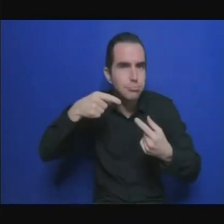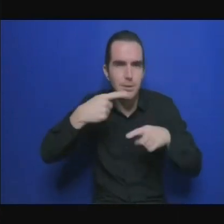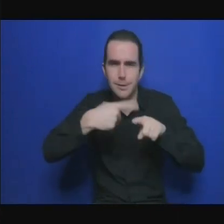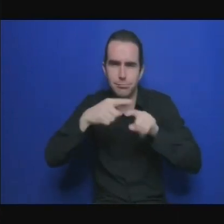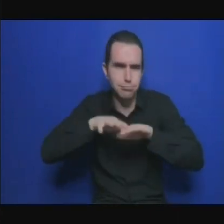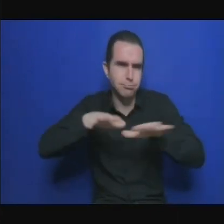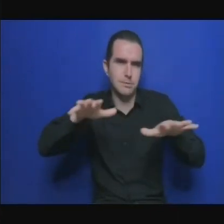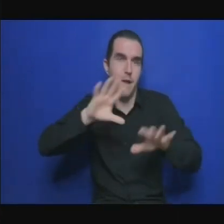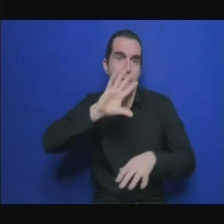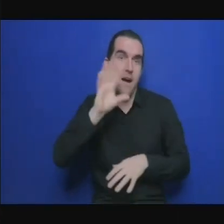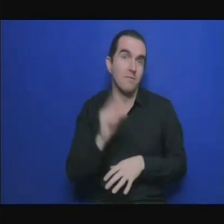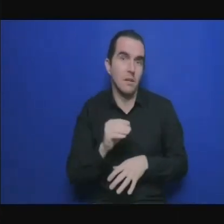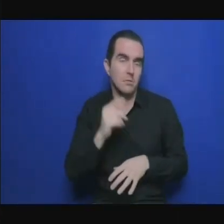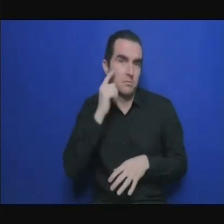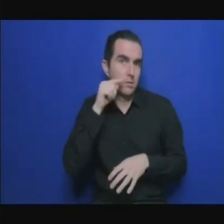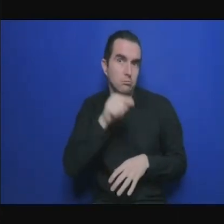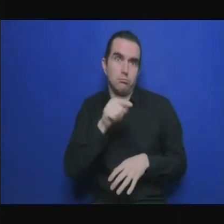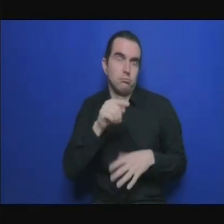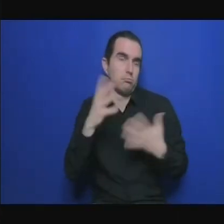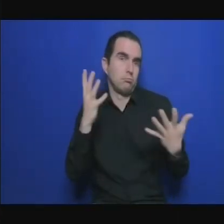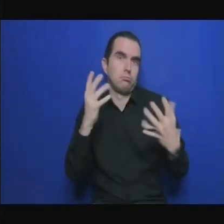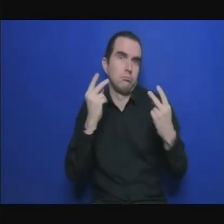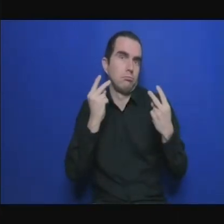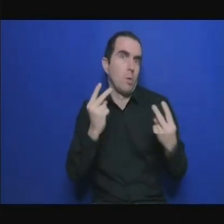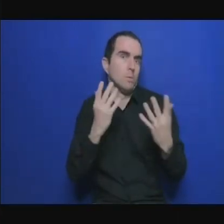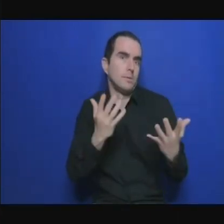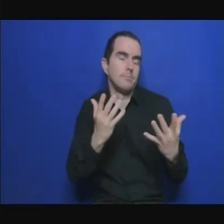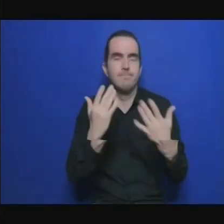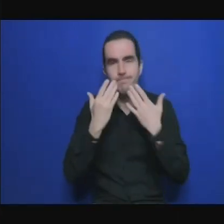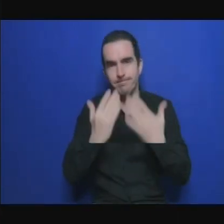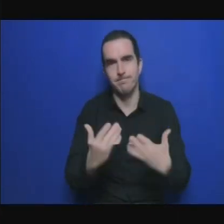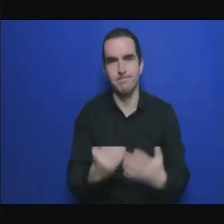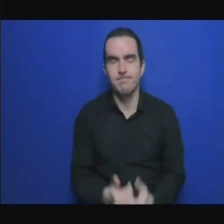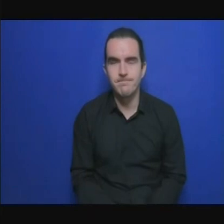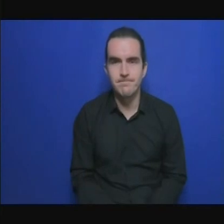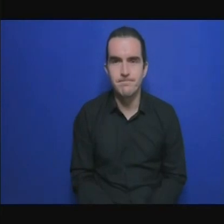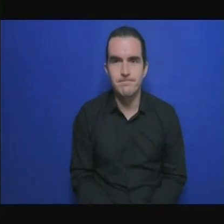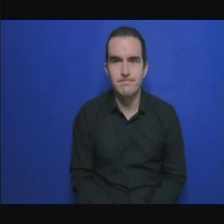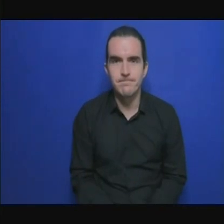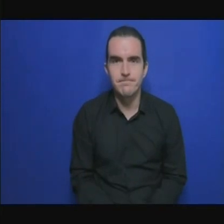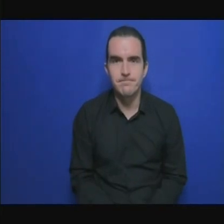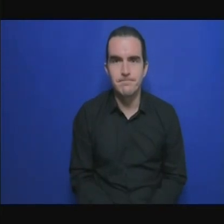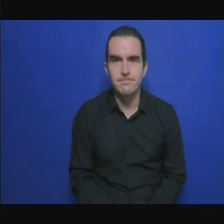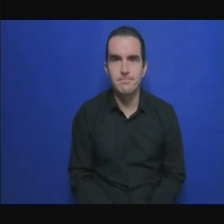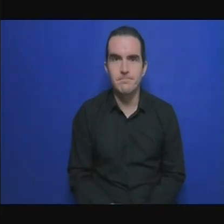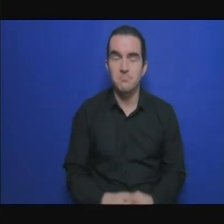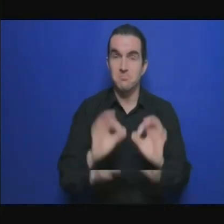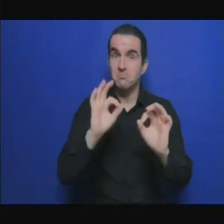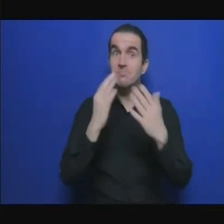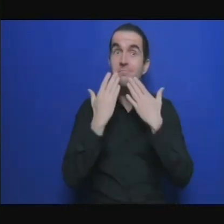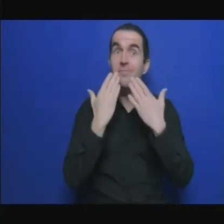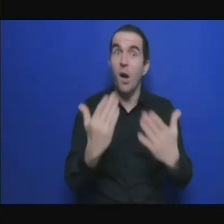merci Aruna je sais que vous allez devoir bientôt partir si vous voulez peut-être